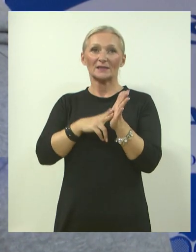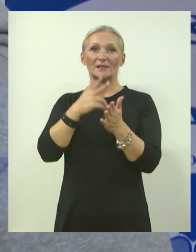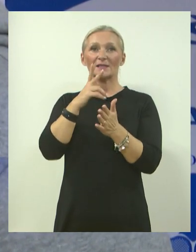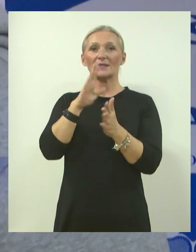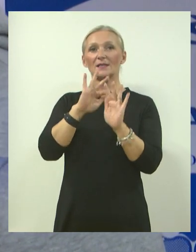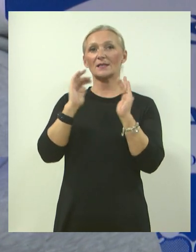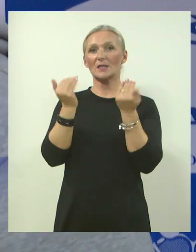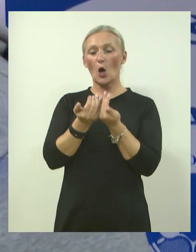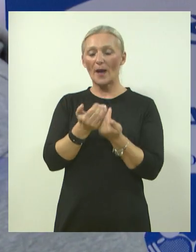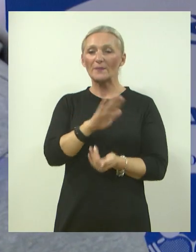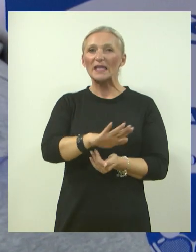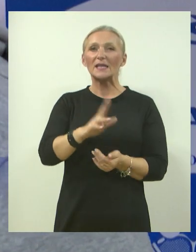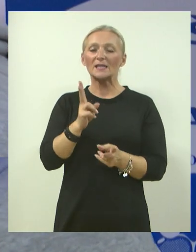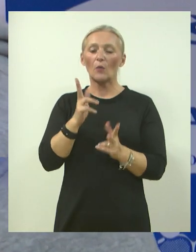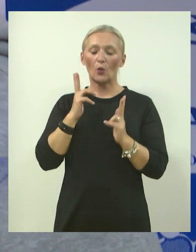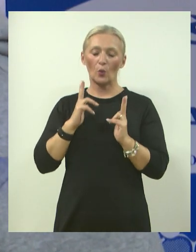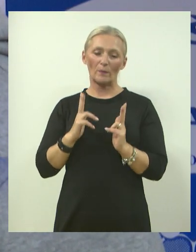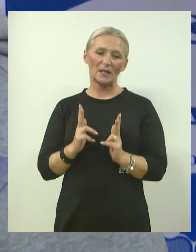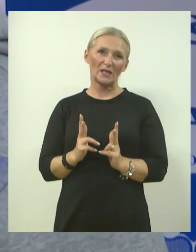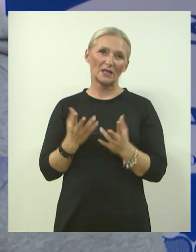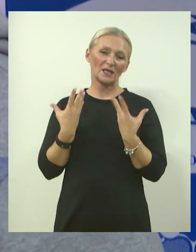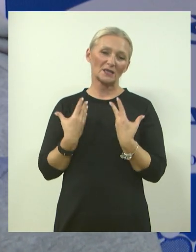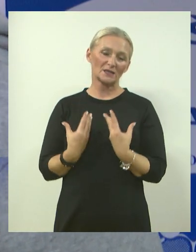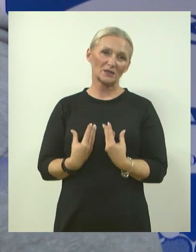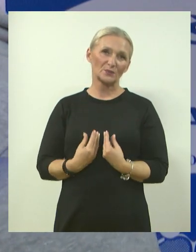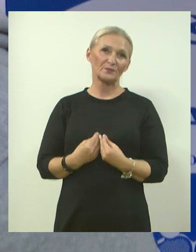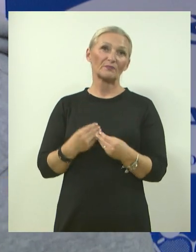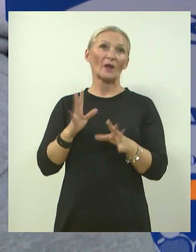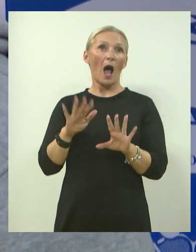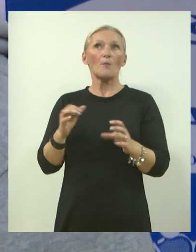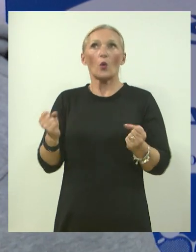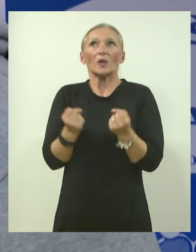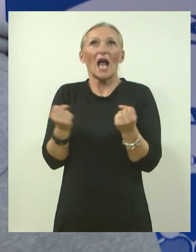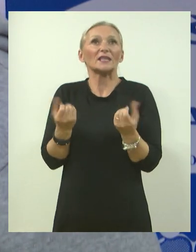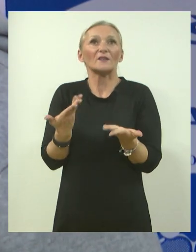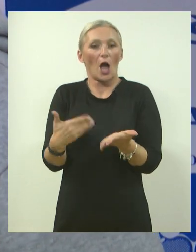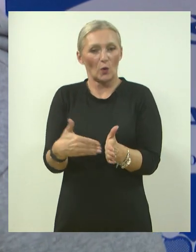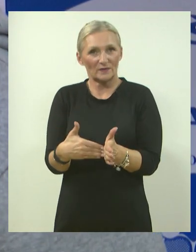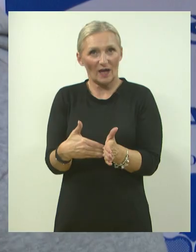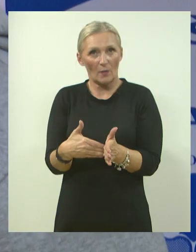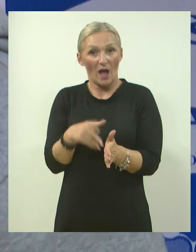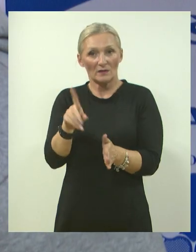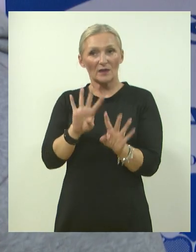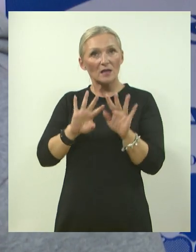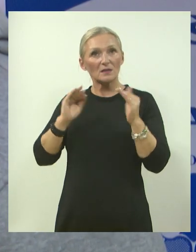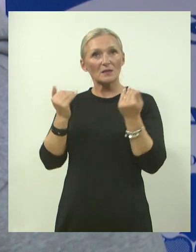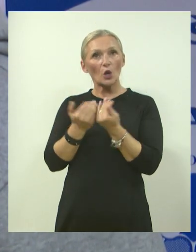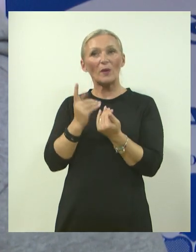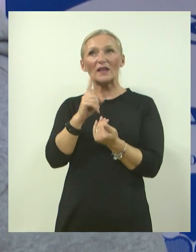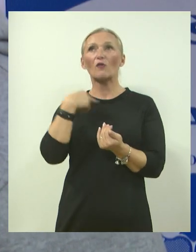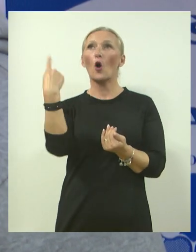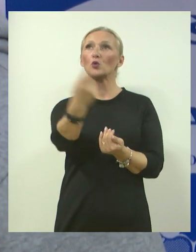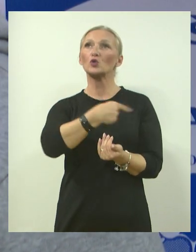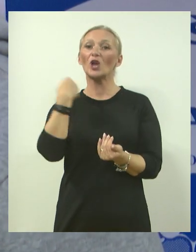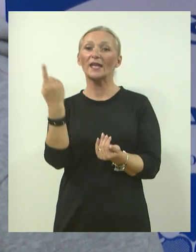kojoj djeca mogu se umiriti, mogu naći malo svog mira, ali mogu se i aktivirati ako trebaju. snuzelen soba je takvo okruženje koje